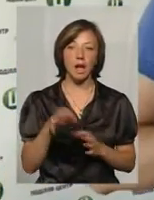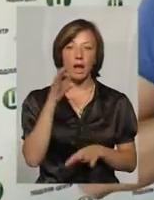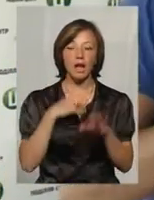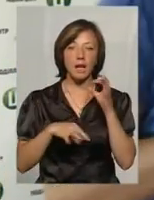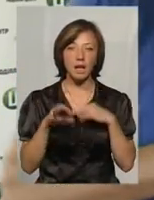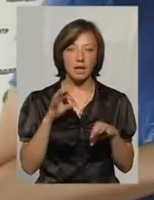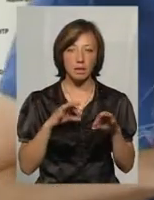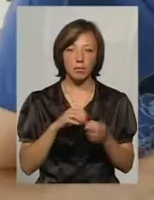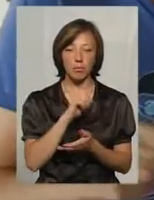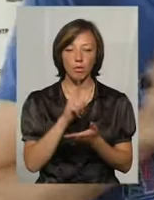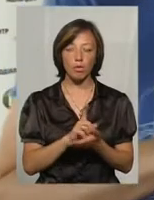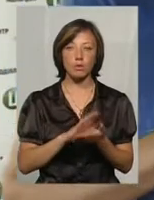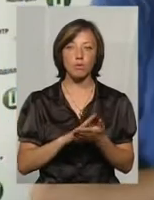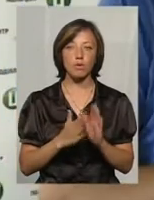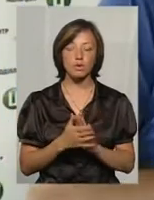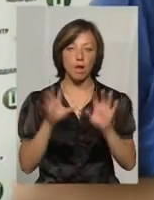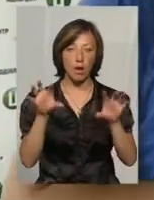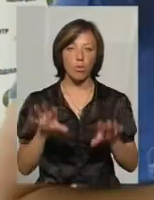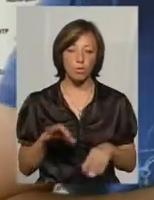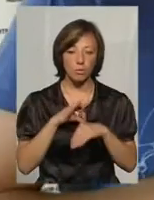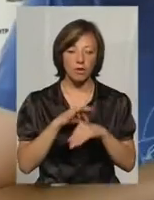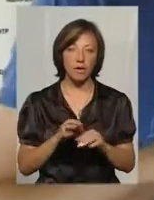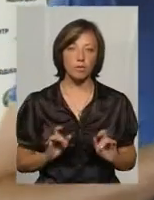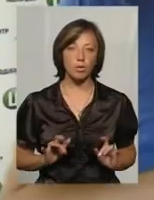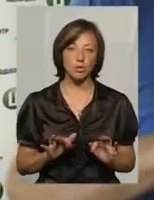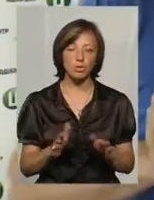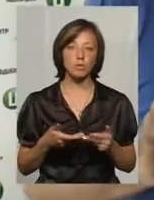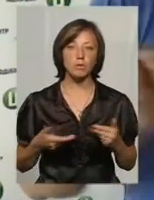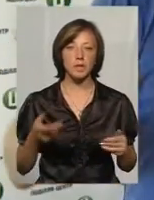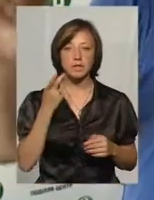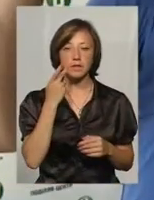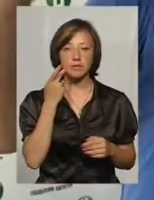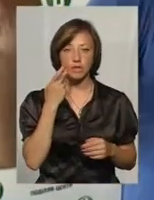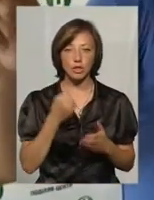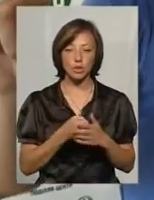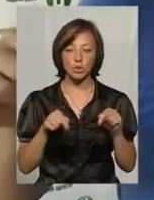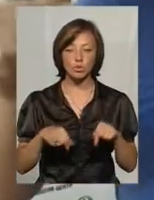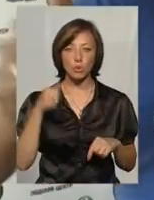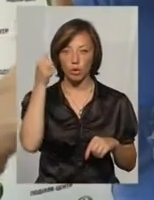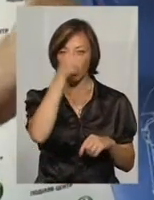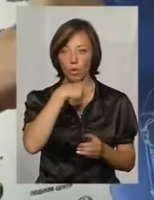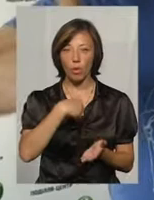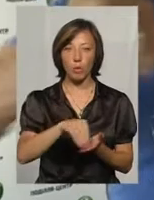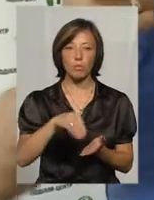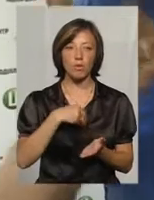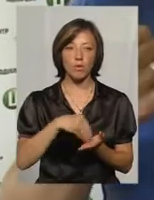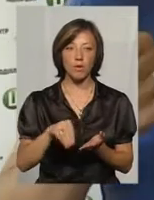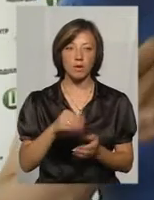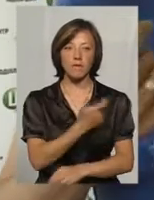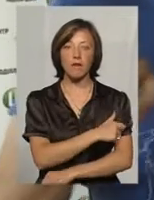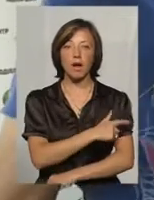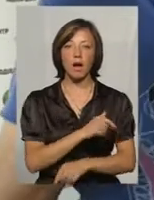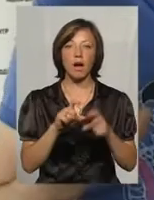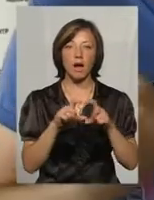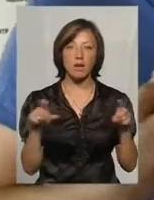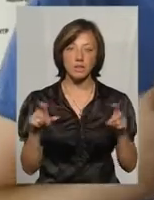положені по закону для проведення процедури, ми завжди до цього року купляли в лікарні,